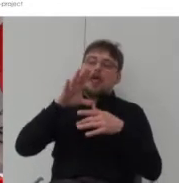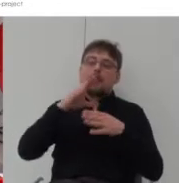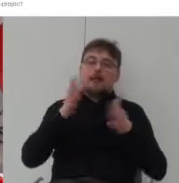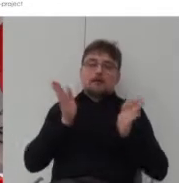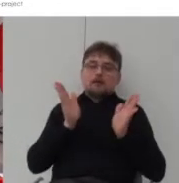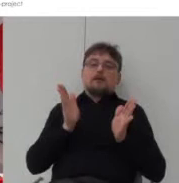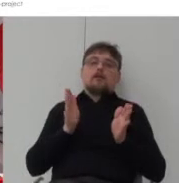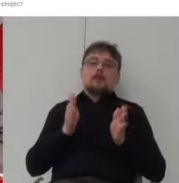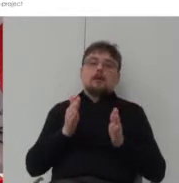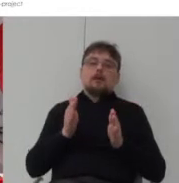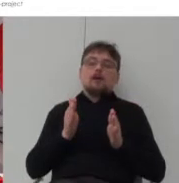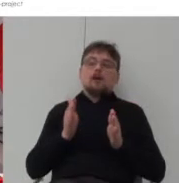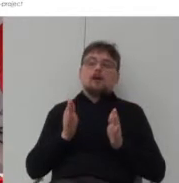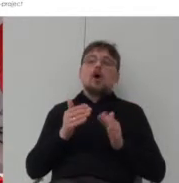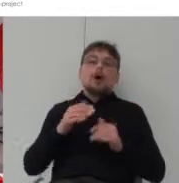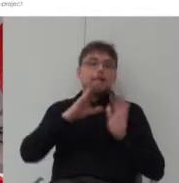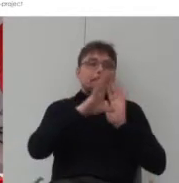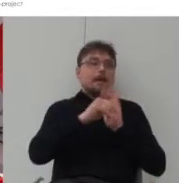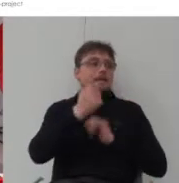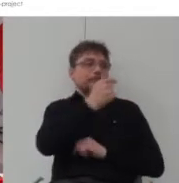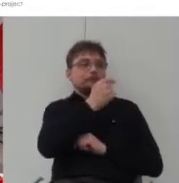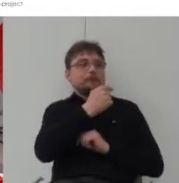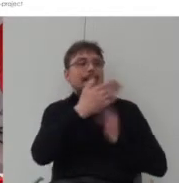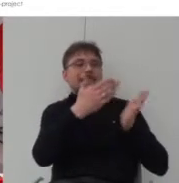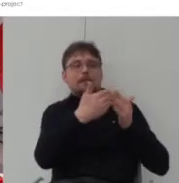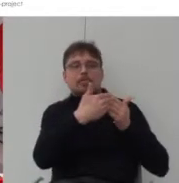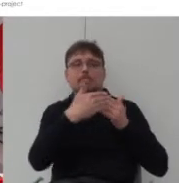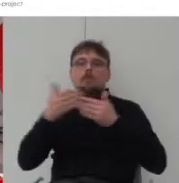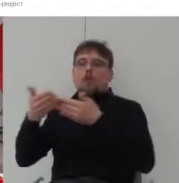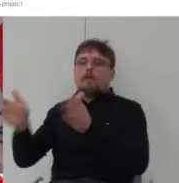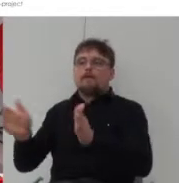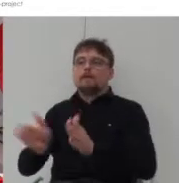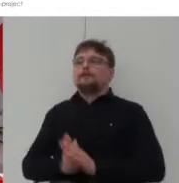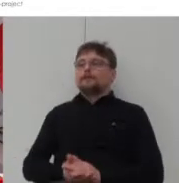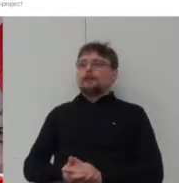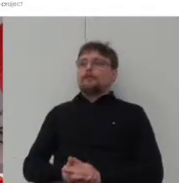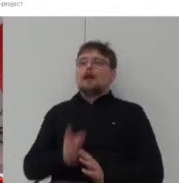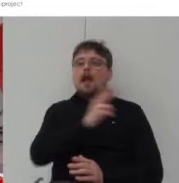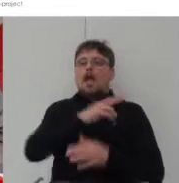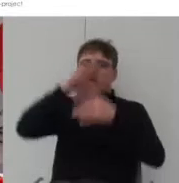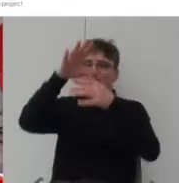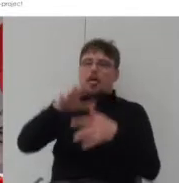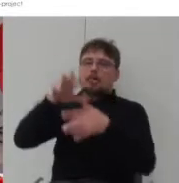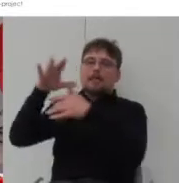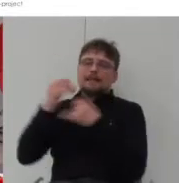urbanistycznej od strony miejskiej dzięki temu że każda klatka jest trochę inna